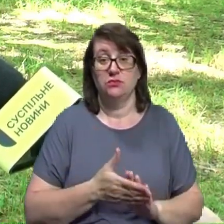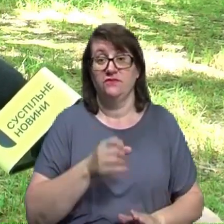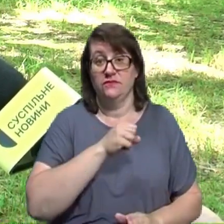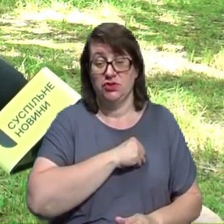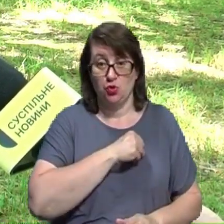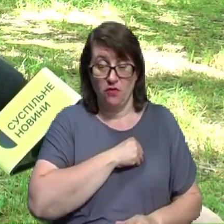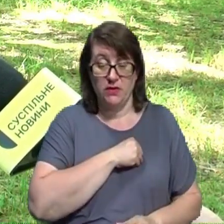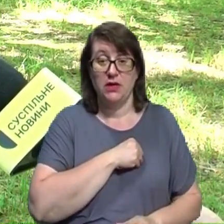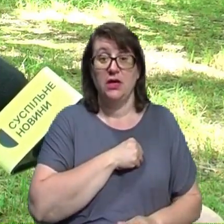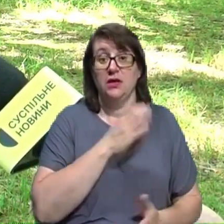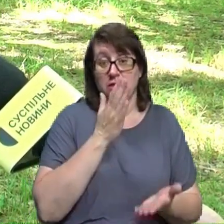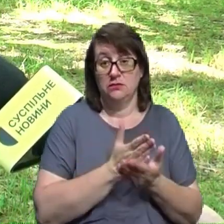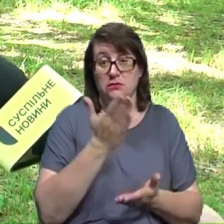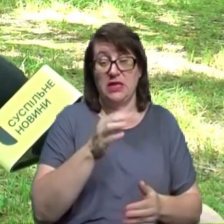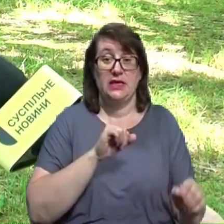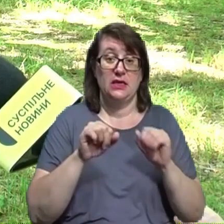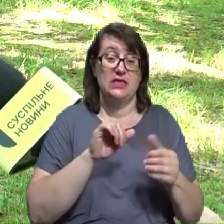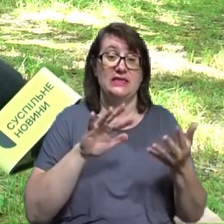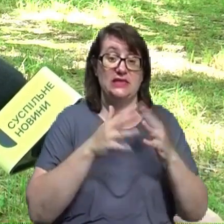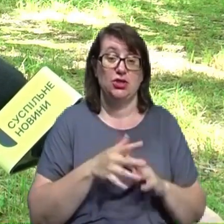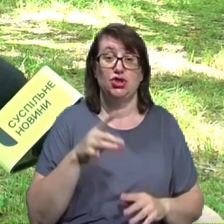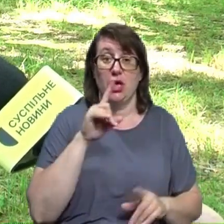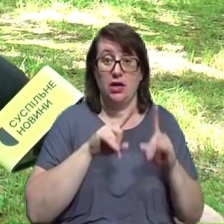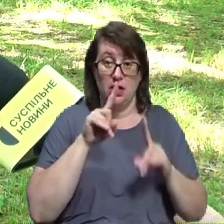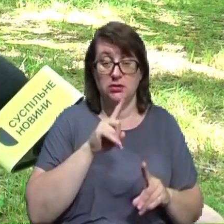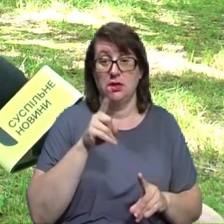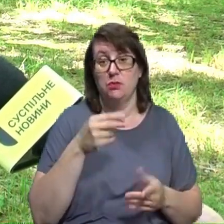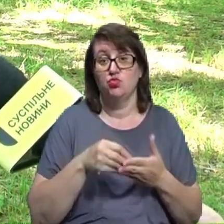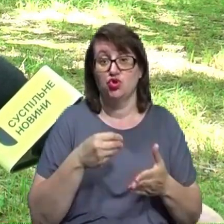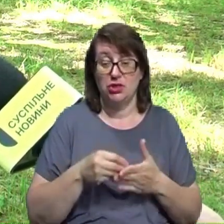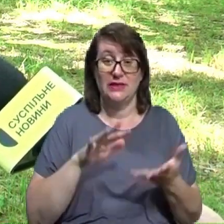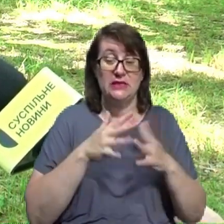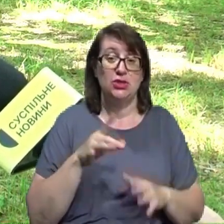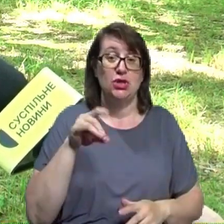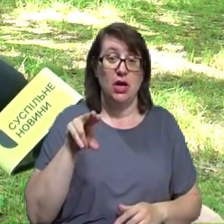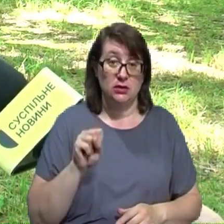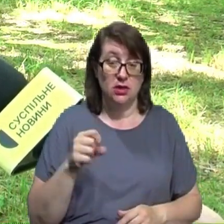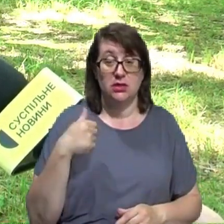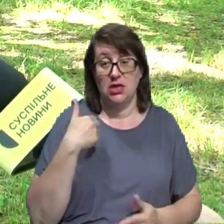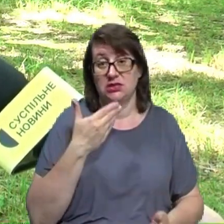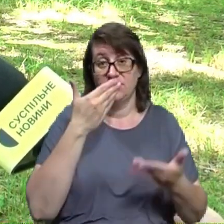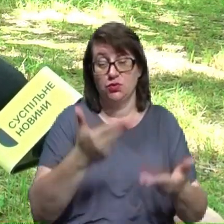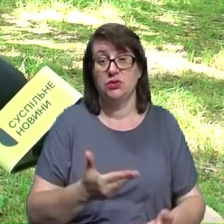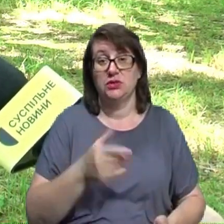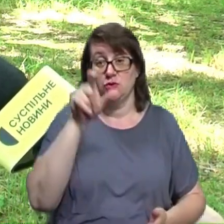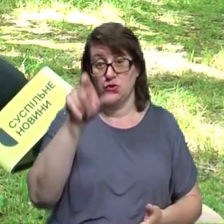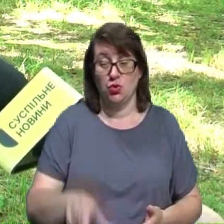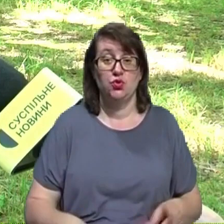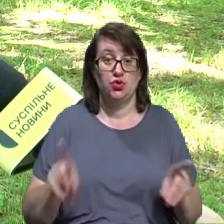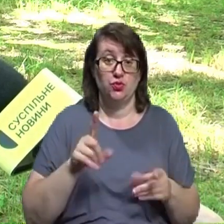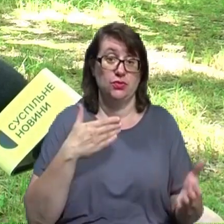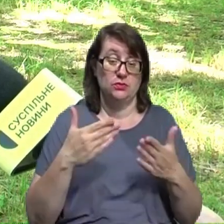керує апаратом селищної ради і бюджетом селищної ради, я звернулася до нього щодо того, щоб забезпечили